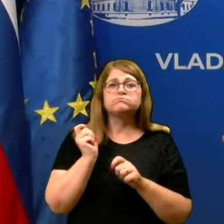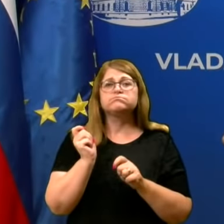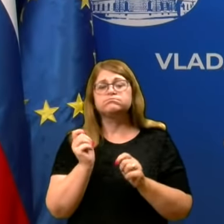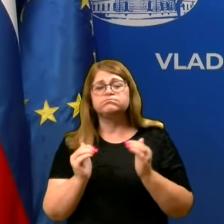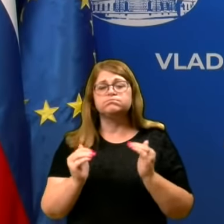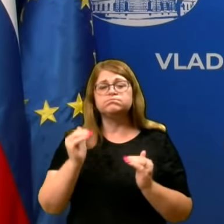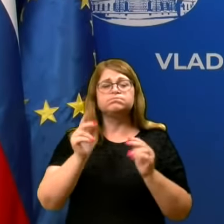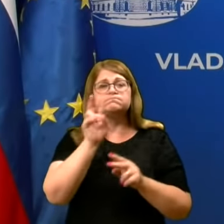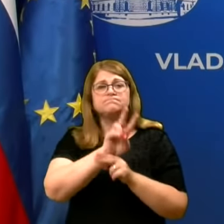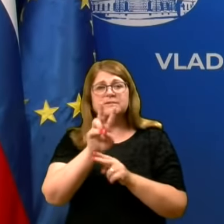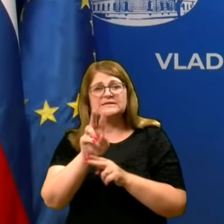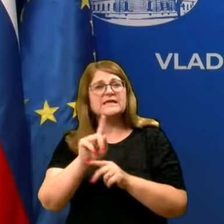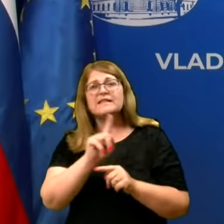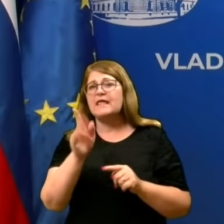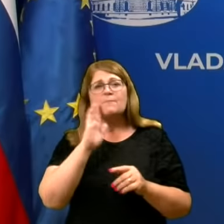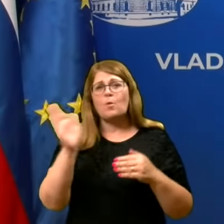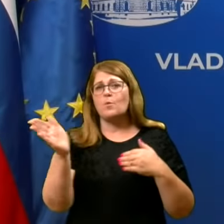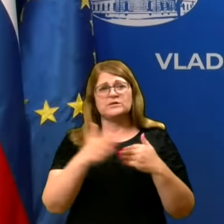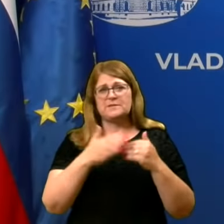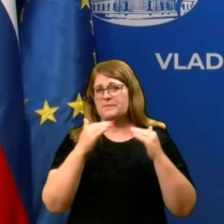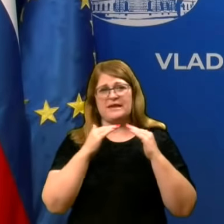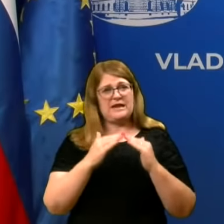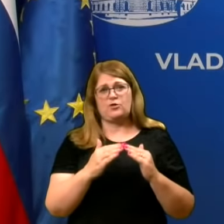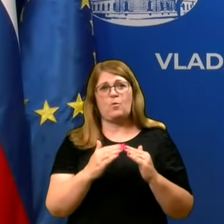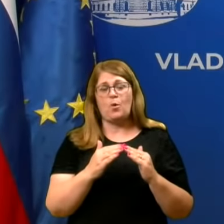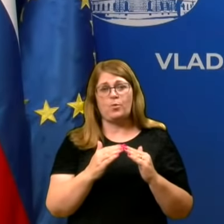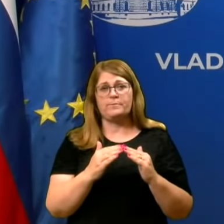nivo budnosti, ne bomo pa domov zapirali, enkrat,